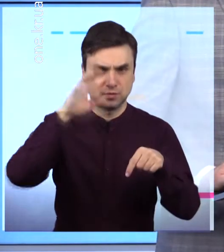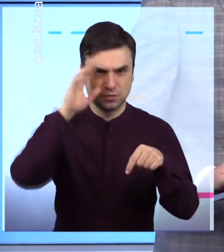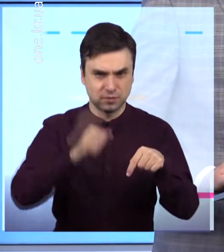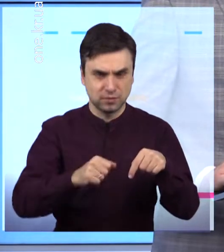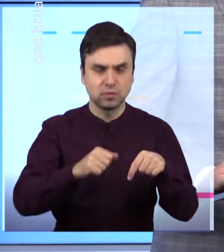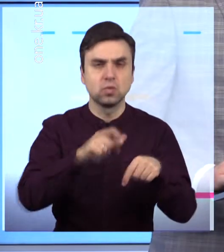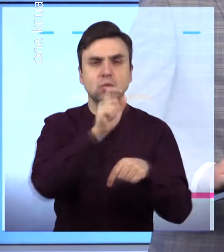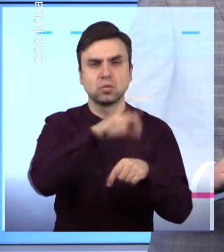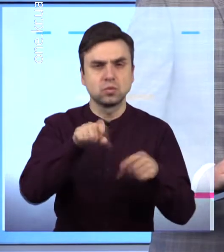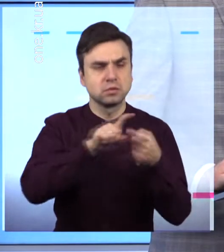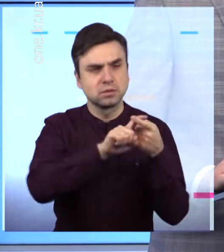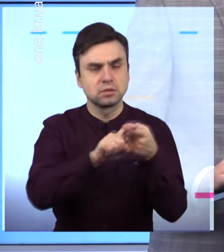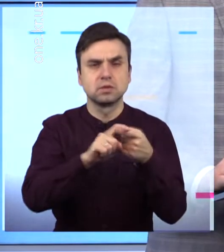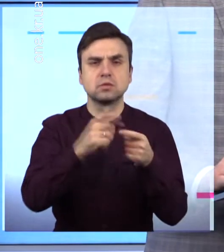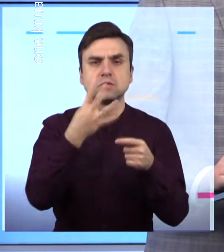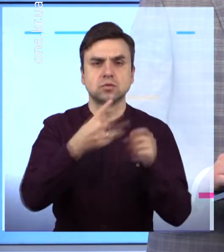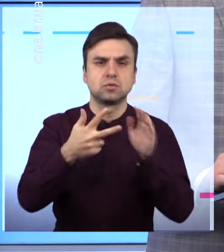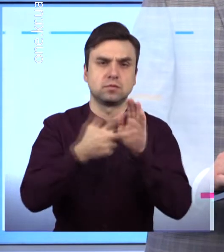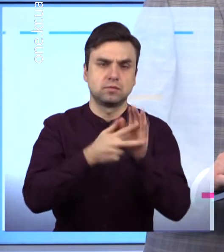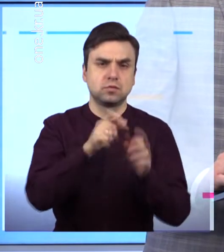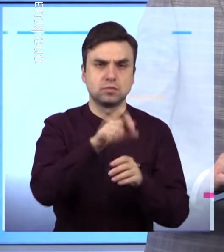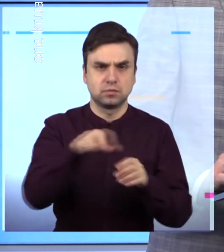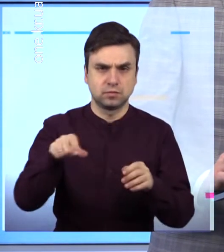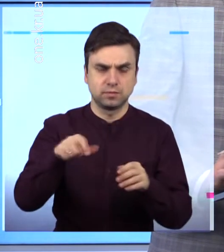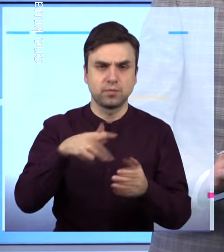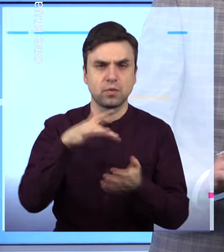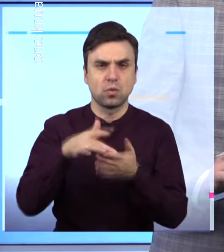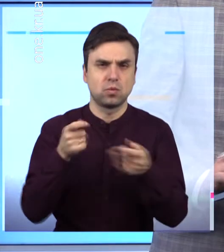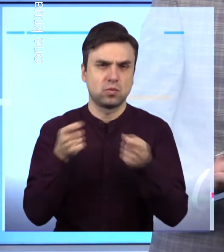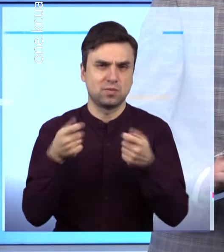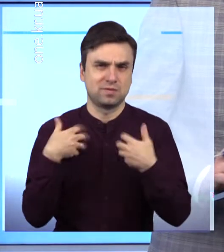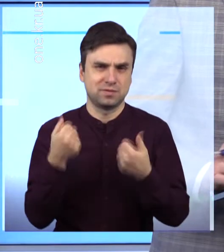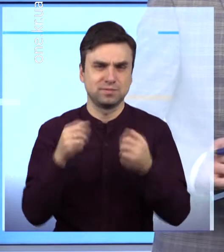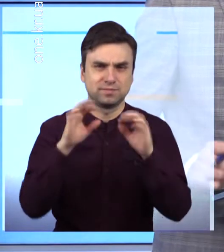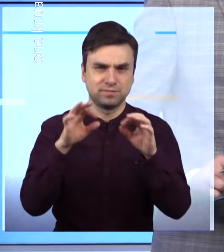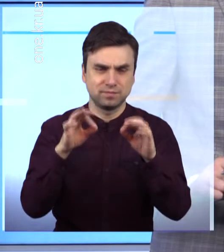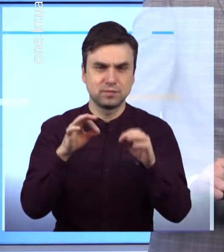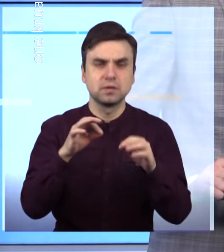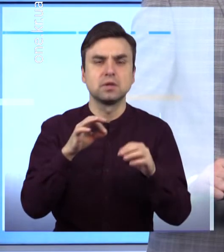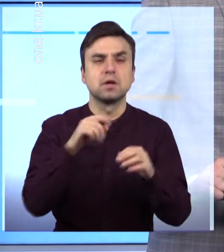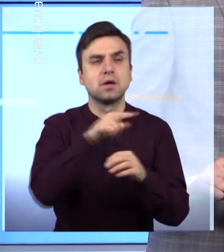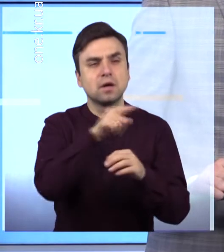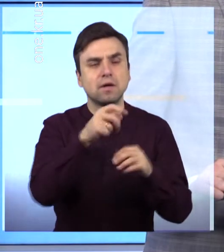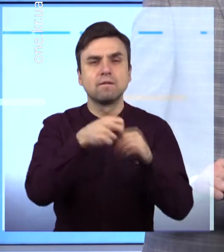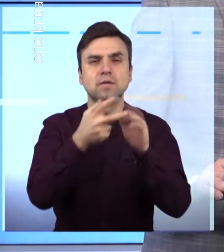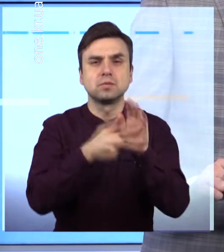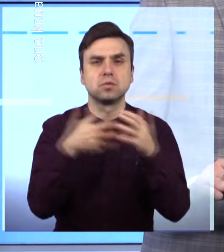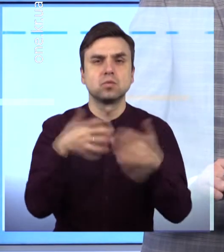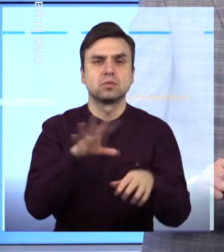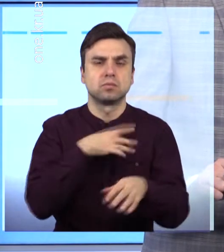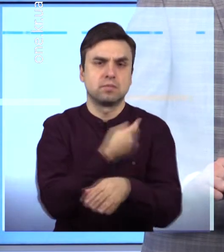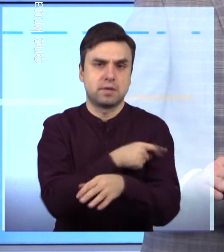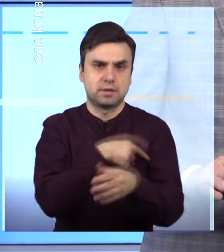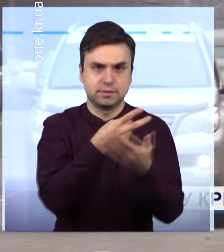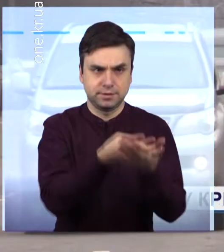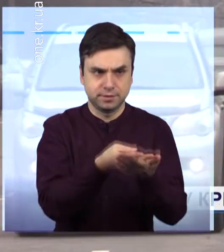інфікування коронавірусом За інформацією міського управління охорони здоров'я, 18 пацієнтів вже перебували на стаціонарному